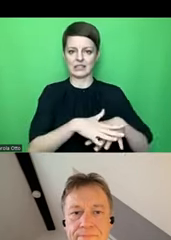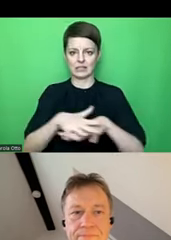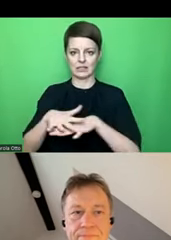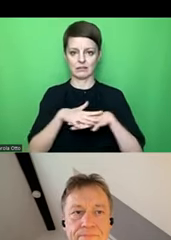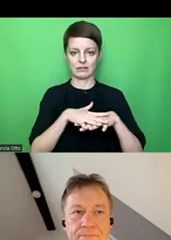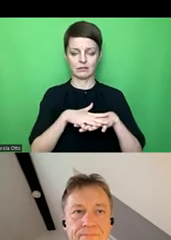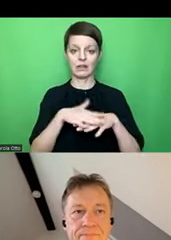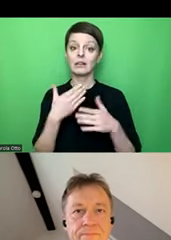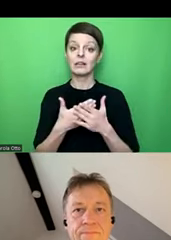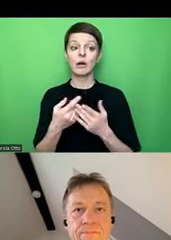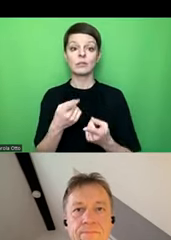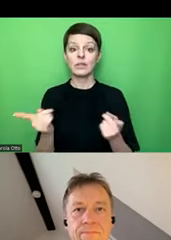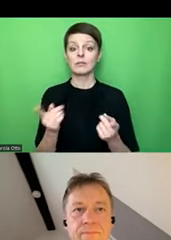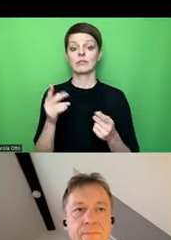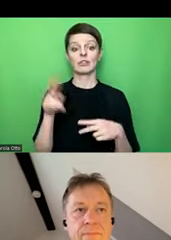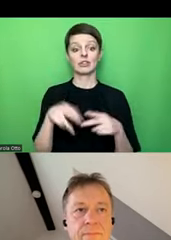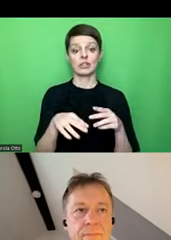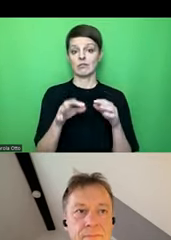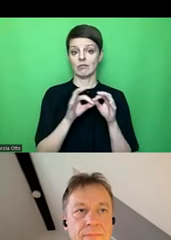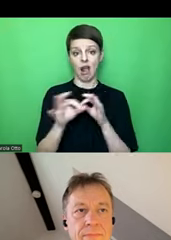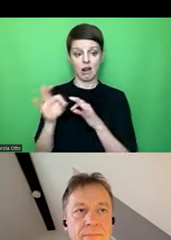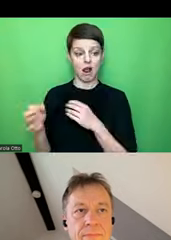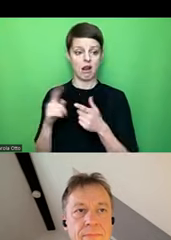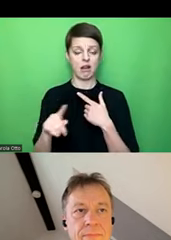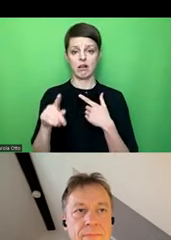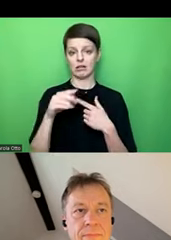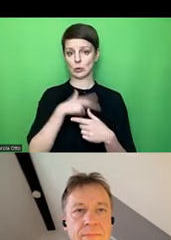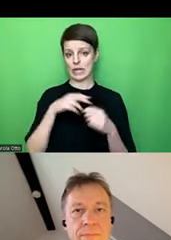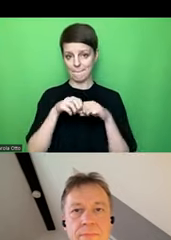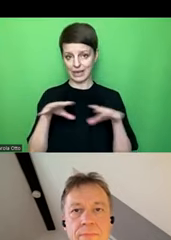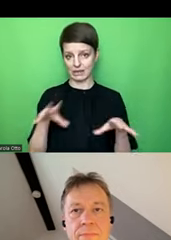gerne sozusagen auf den verschiedenen Kanälen der sozialen Medien